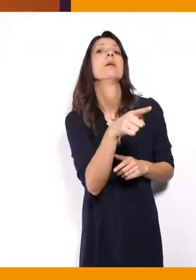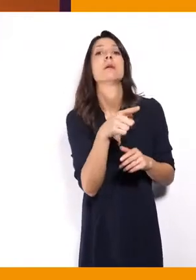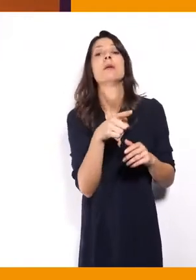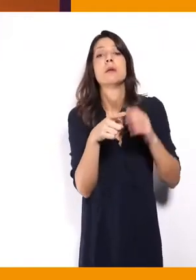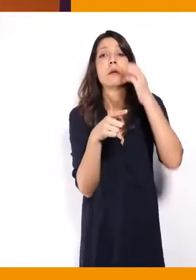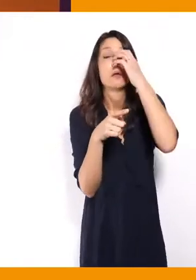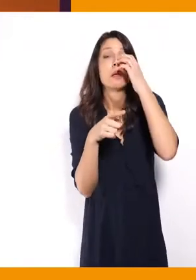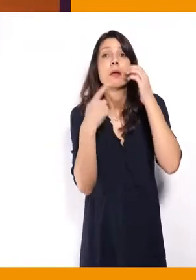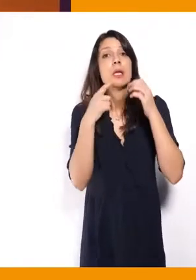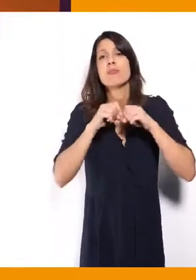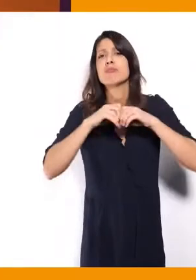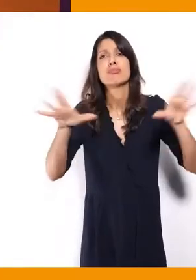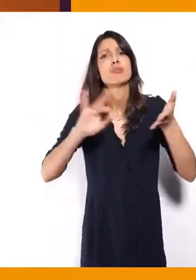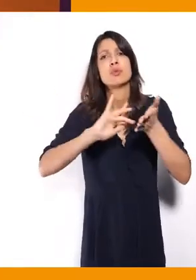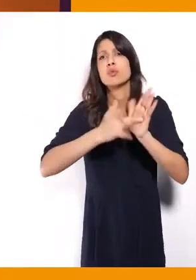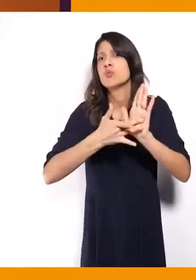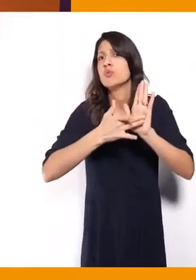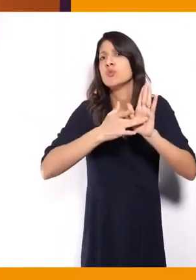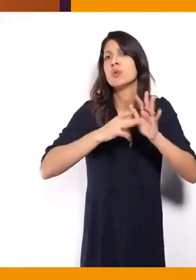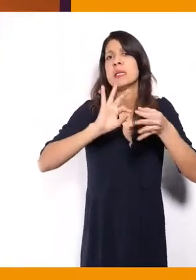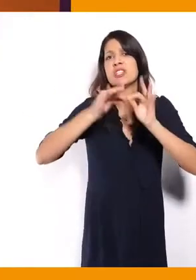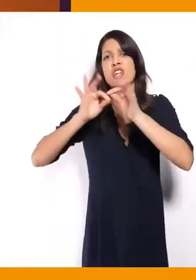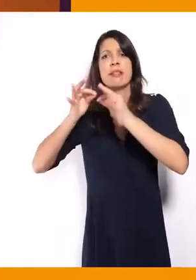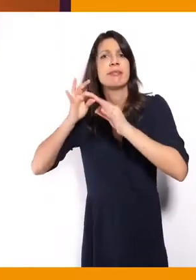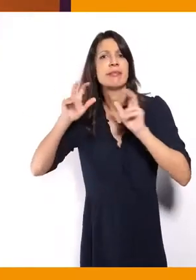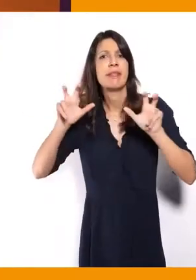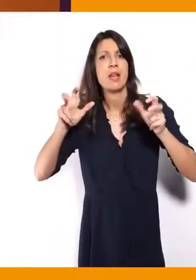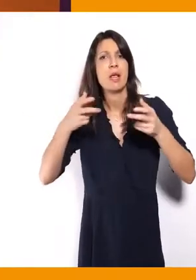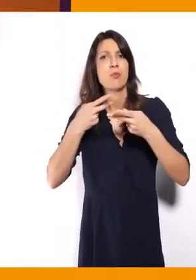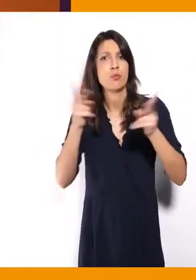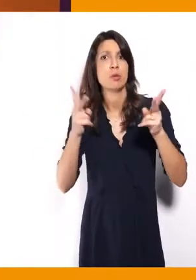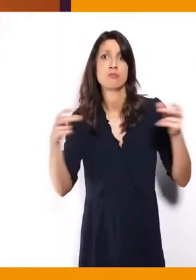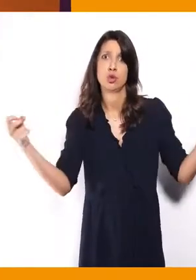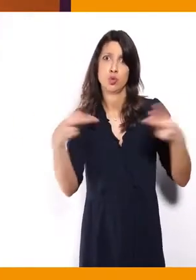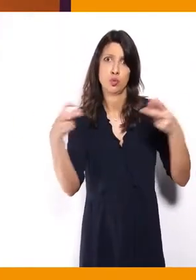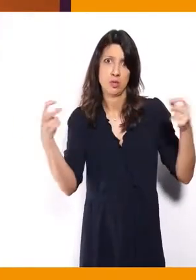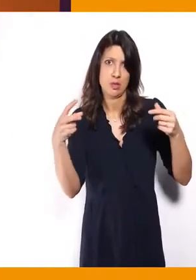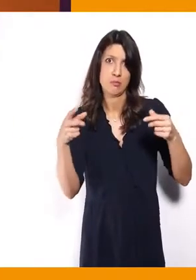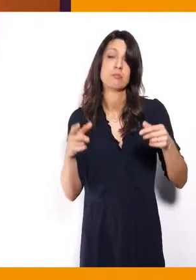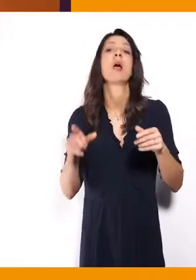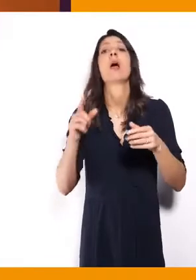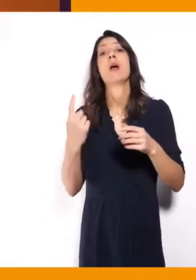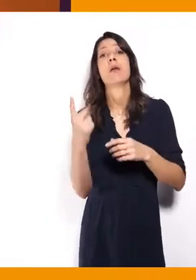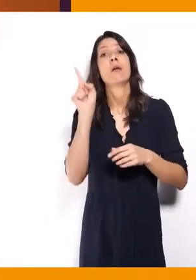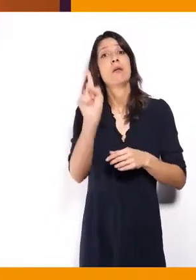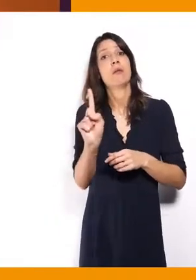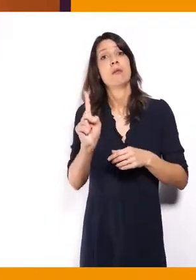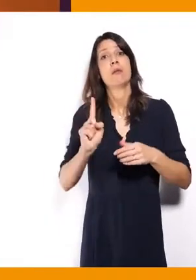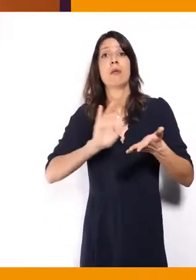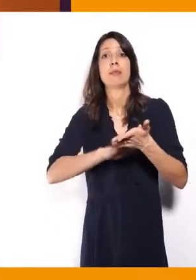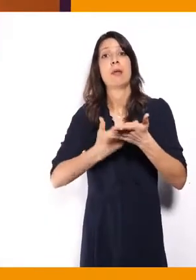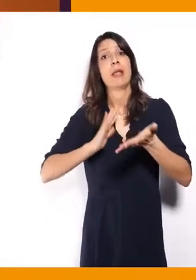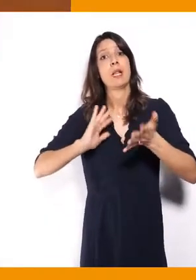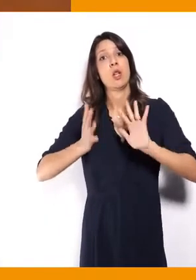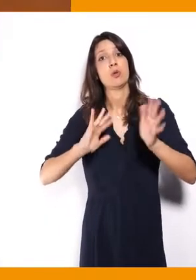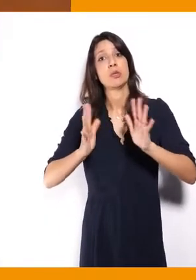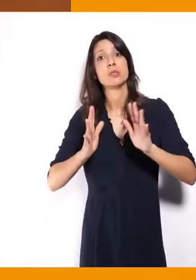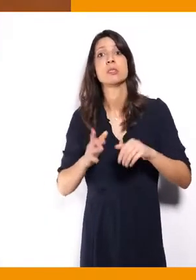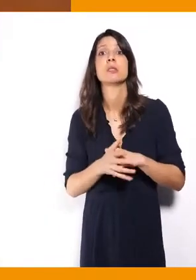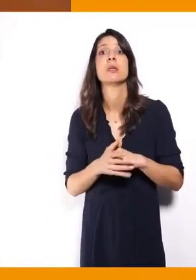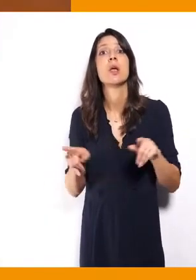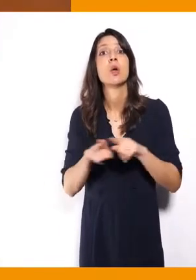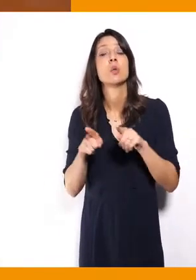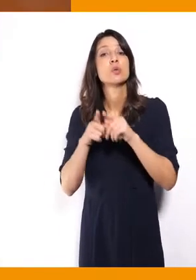diffusés sur toutes les chaînes publiques seront sous-titrés, traduits en langues et signes, et audio décrits pour la diffusion sur